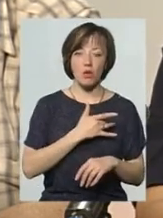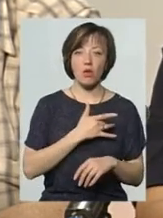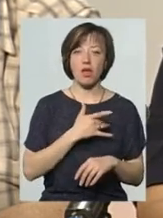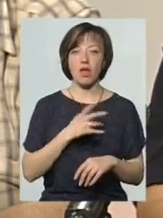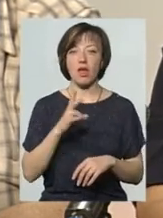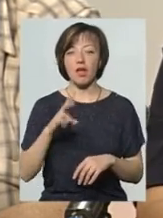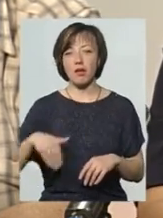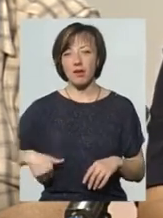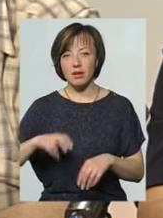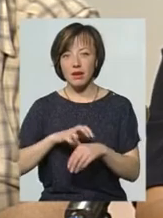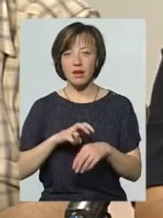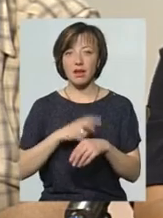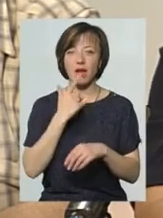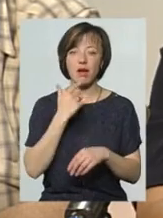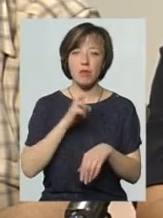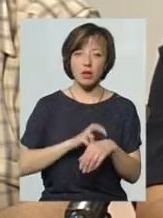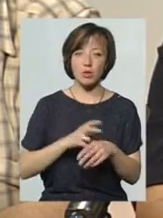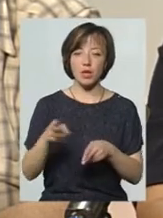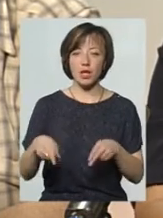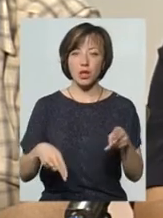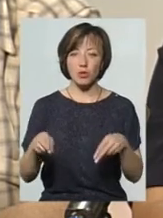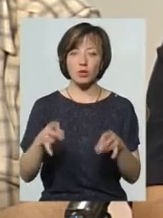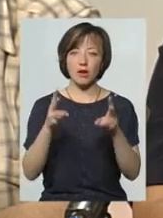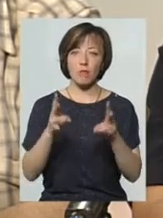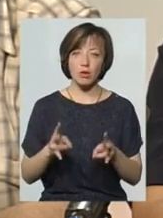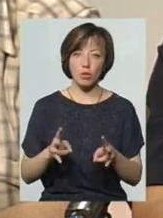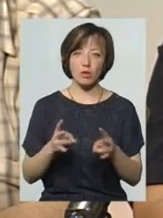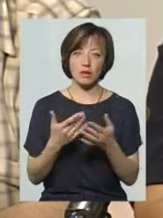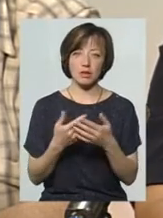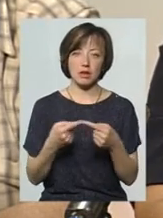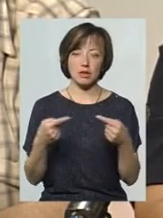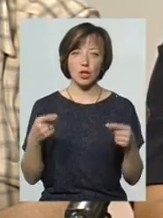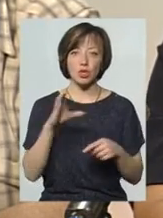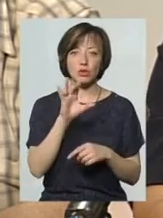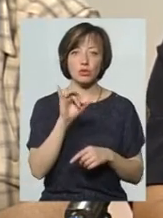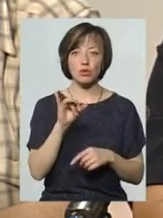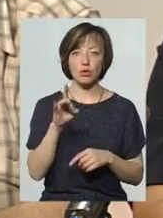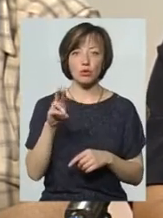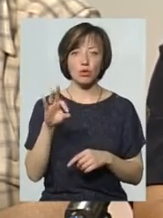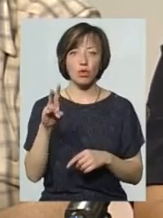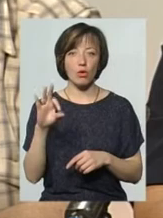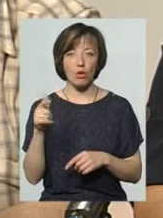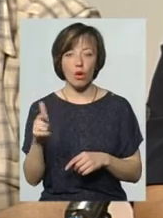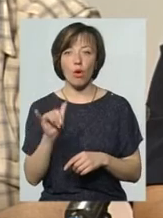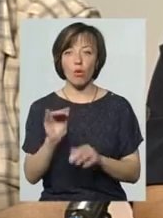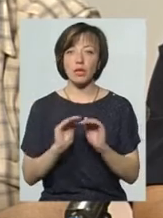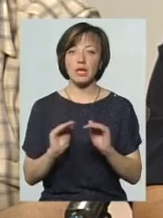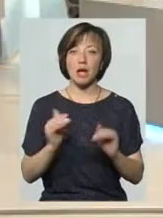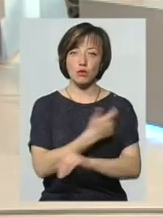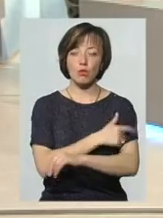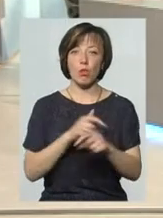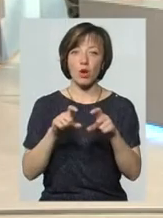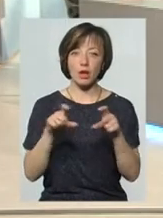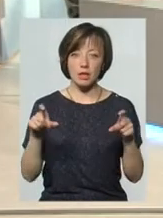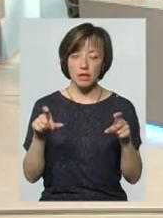нефролог, гематолог, хірург, травматолог і так далі, сурдолог, тобто у дитячу поліклініку. І